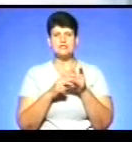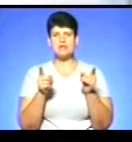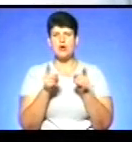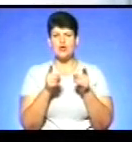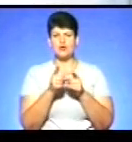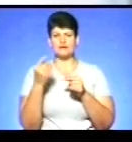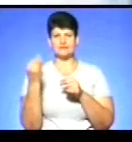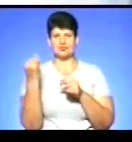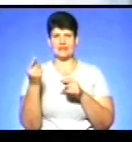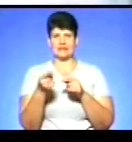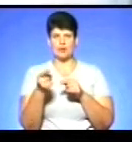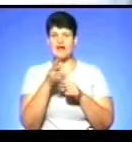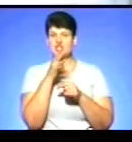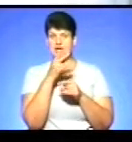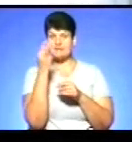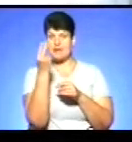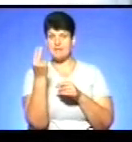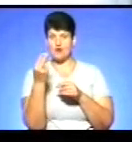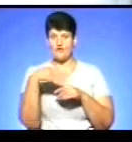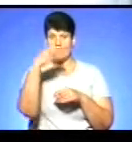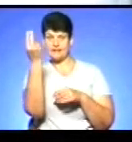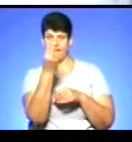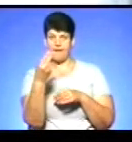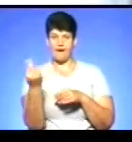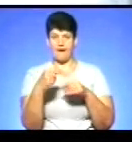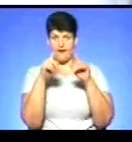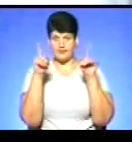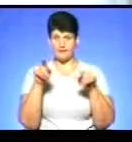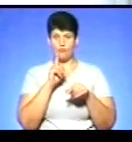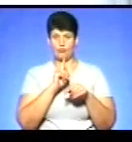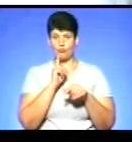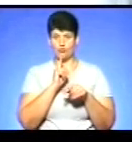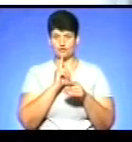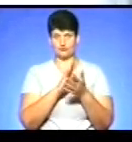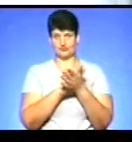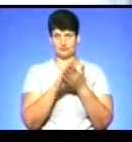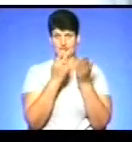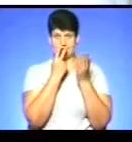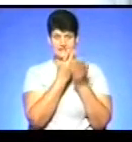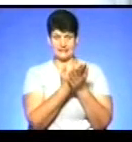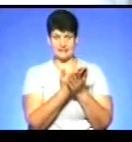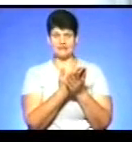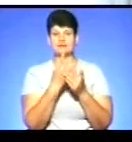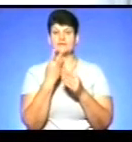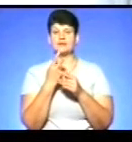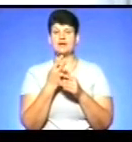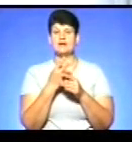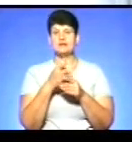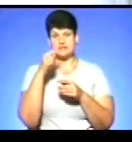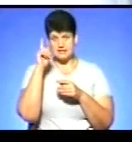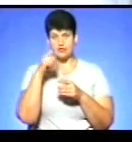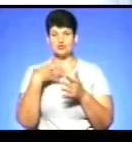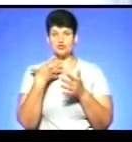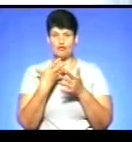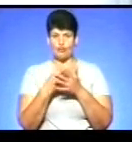в історії Тернополя час намалювати акрилом картину, поки що залишається чистим. Достеменно відомо, що свою